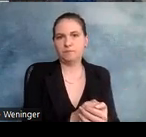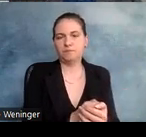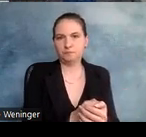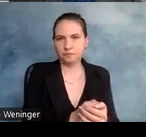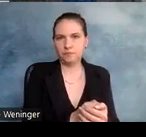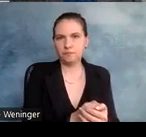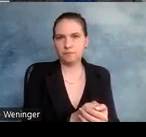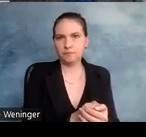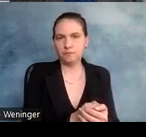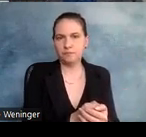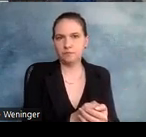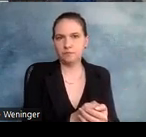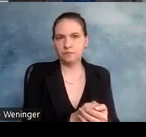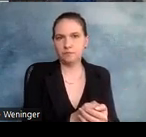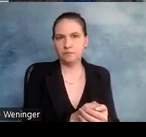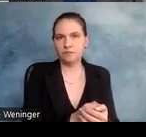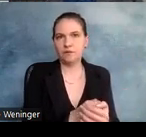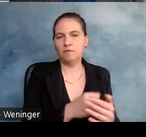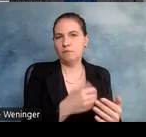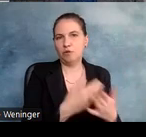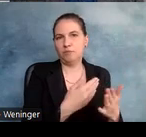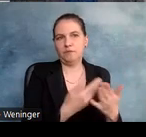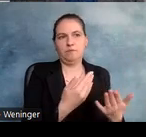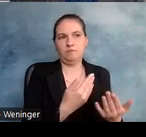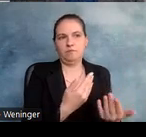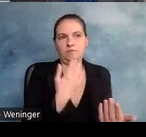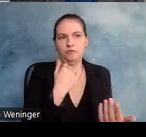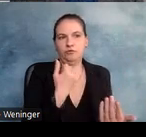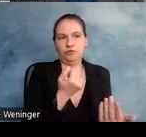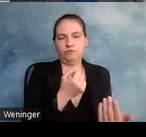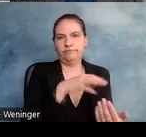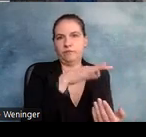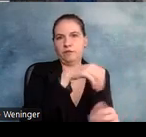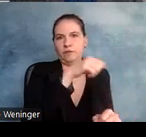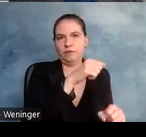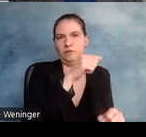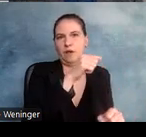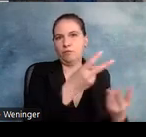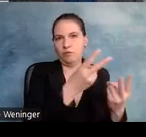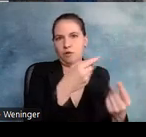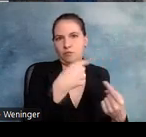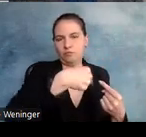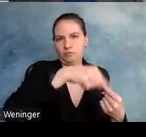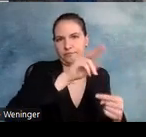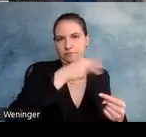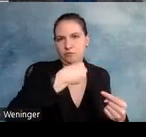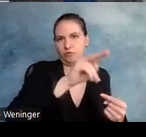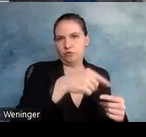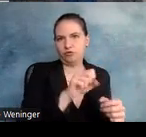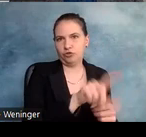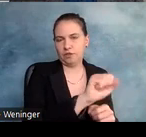was, was man dann irgendwie zurückschickt an die einsammelnde Stelle. Dann gibt es auch